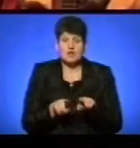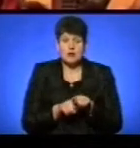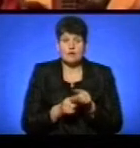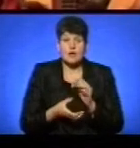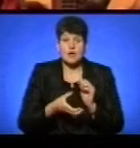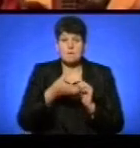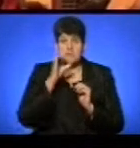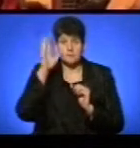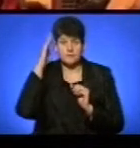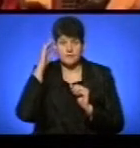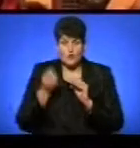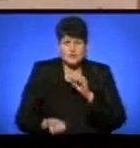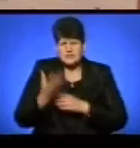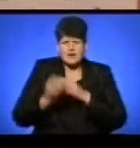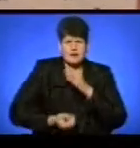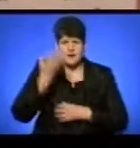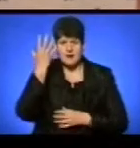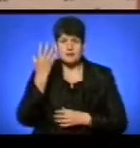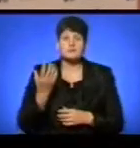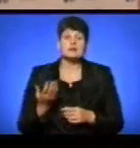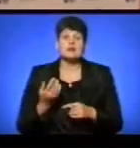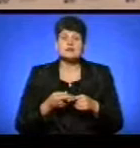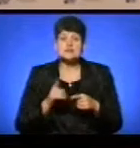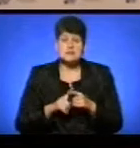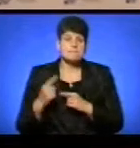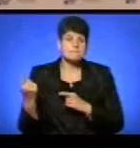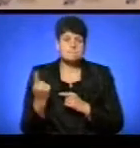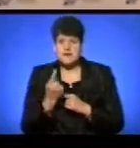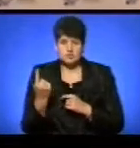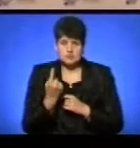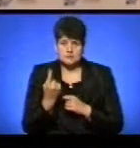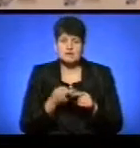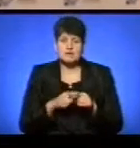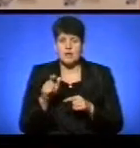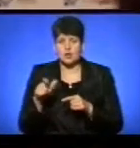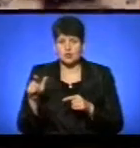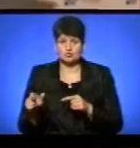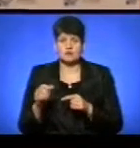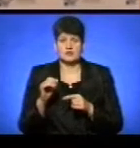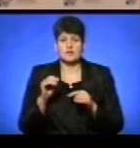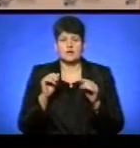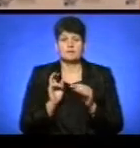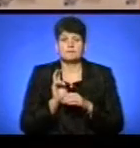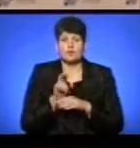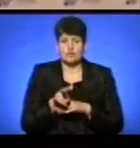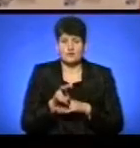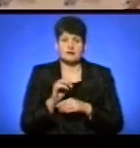бронзбойного крану. Перший стереотип – це люди йдуть в ІТ заради грошей.